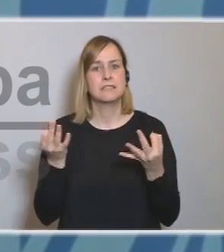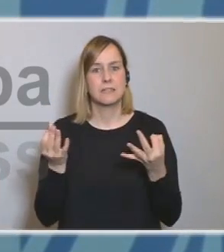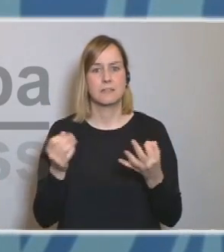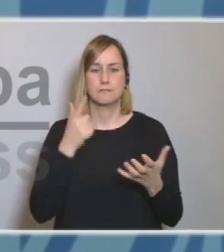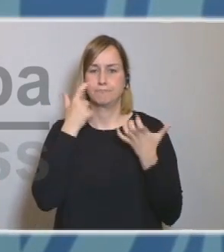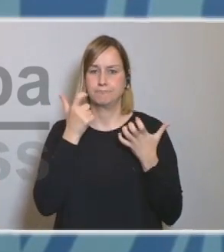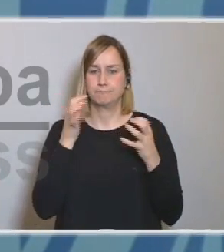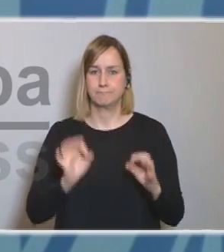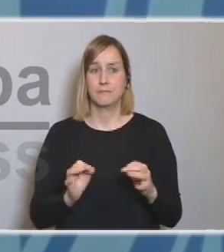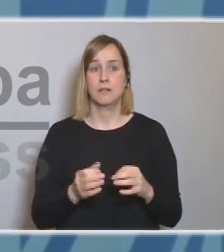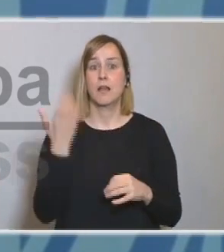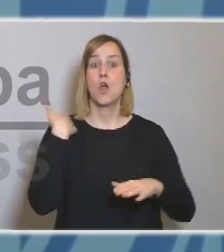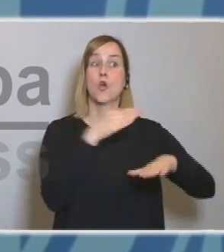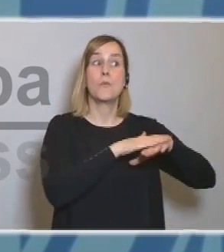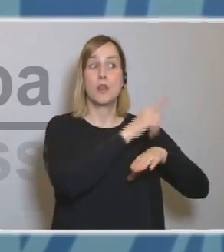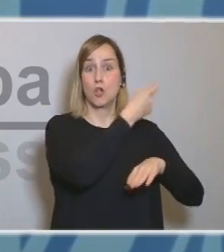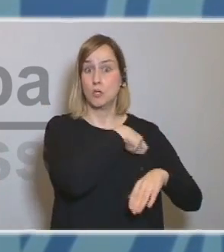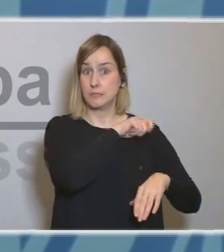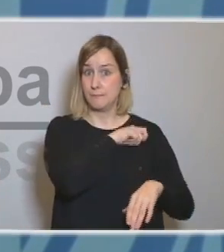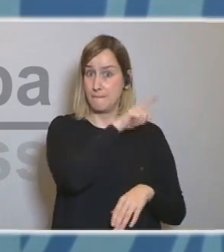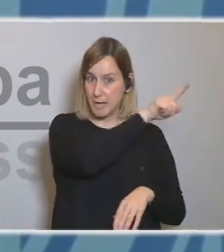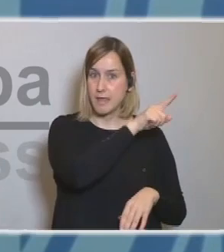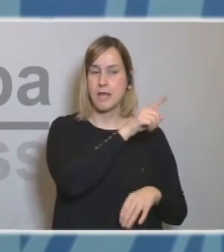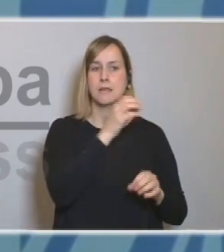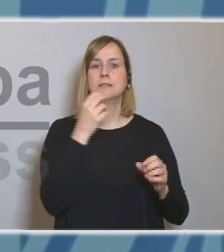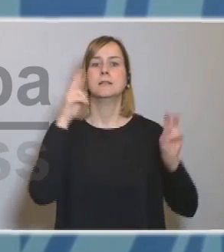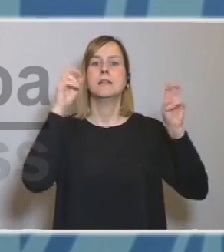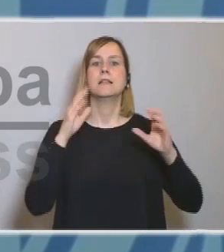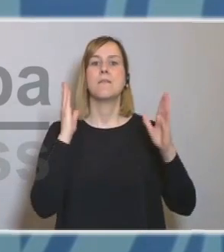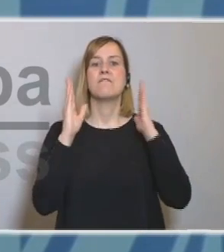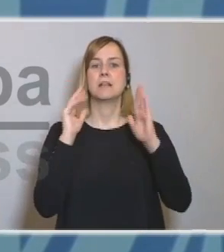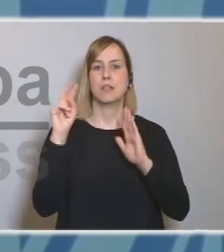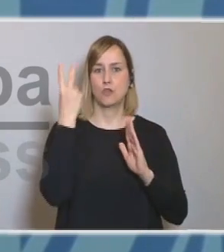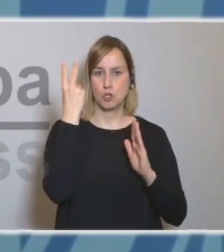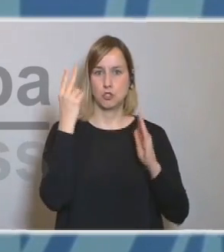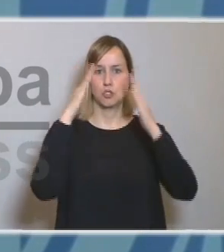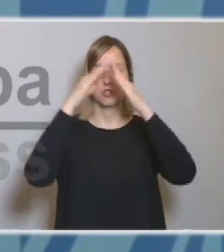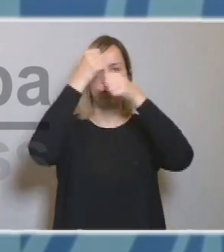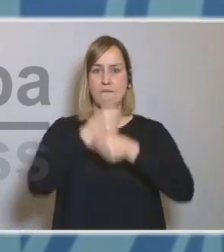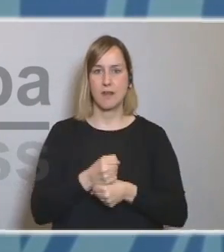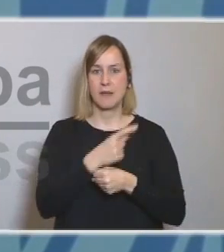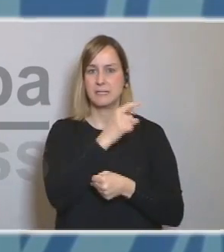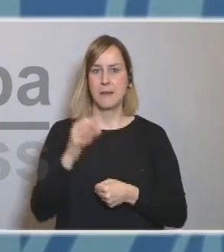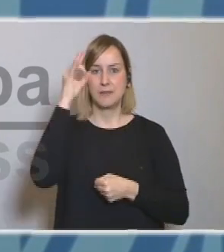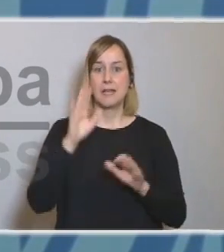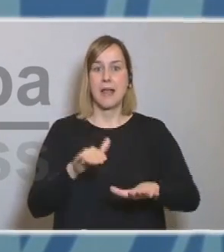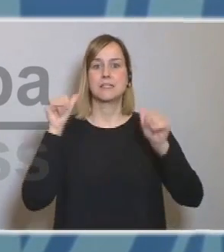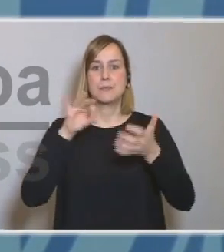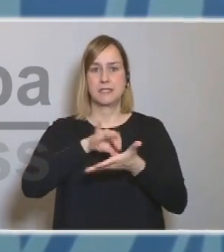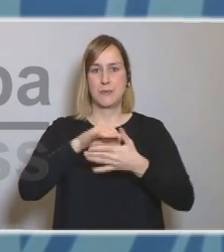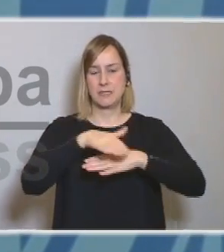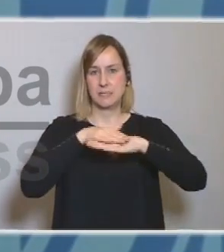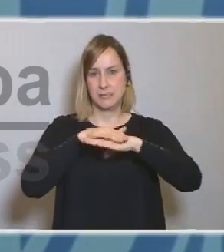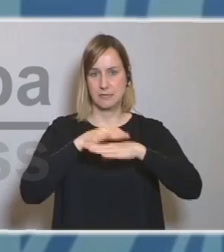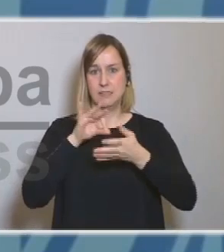que és que el Govern d'Espanya ha decidit decretar aquella fase 2, la fase de confinament total, excepte els serveis necessaris, els